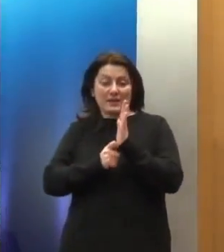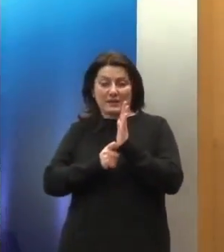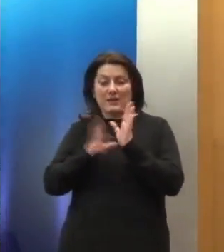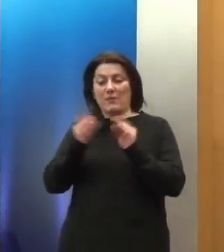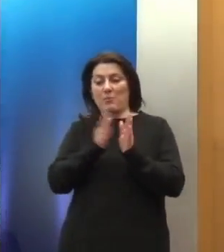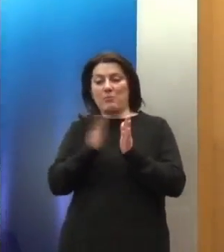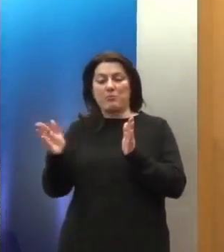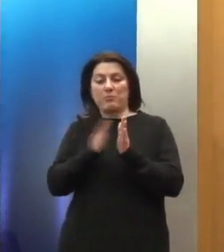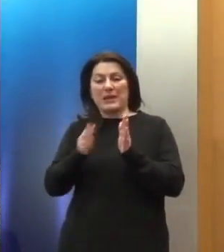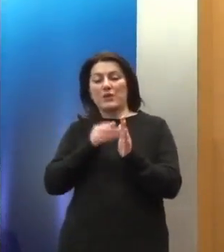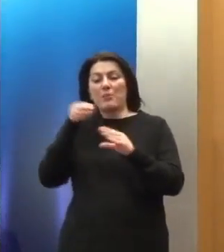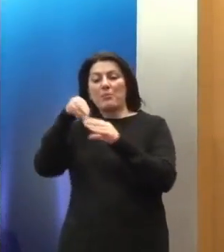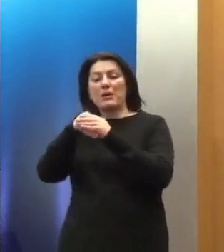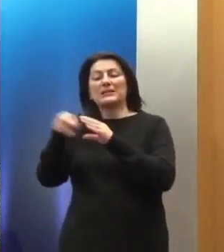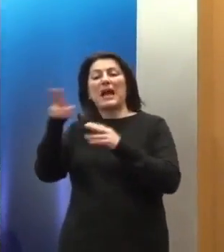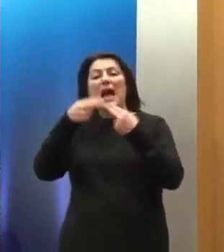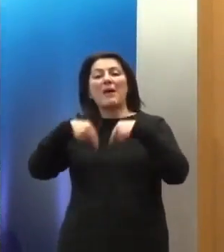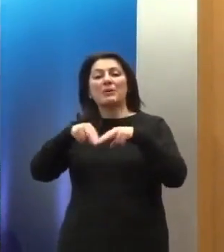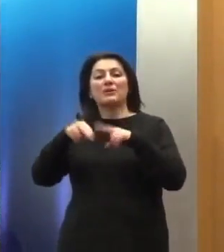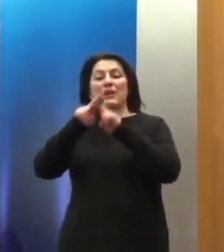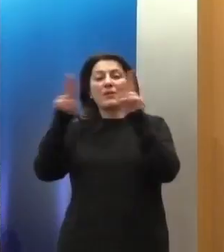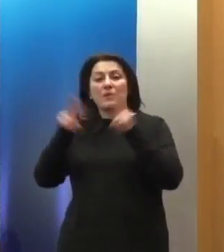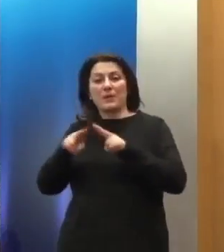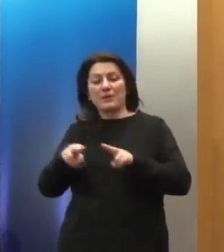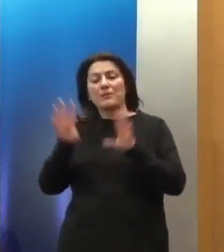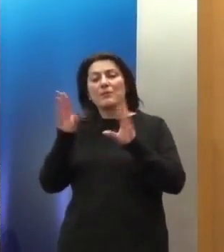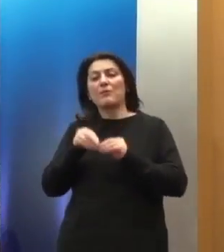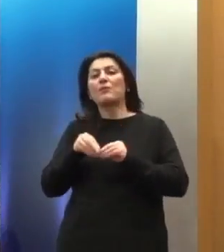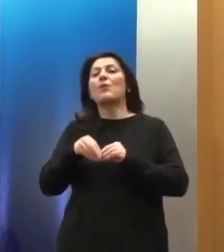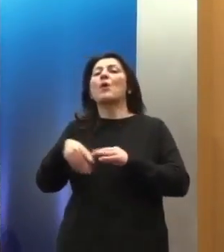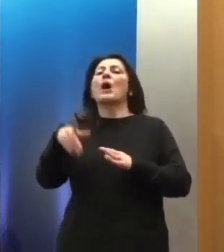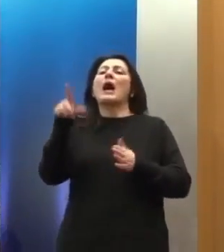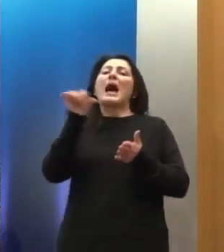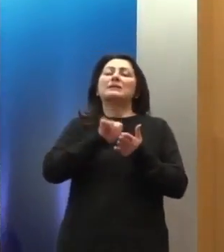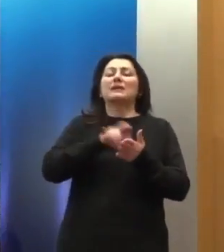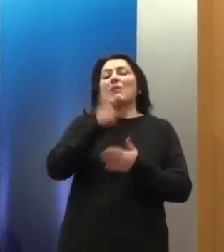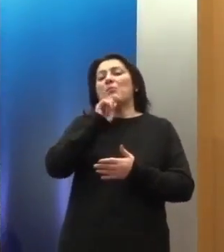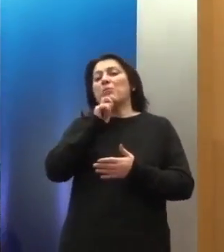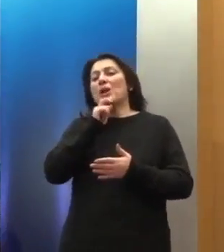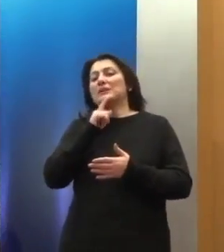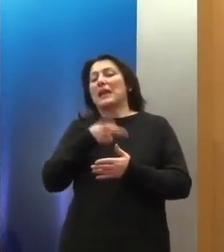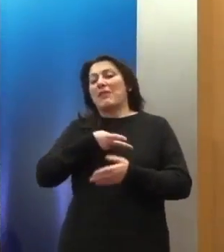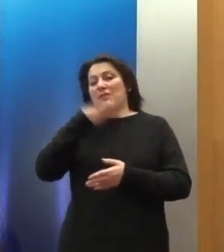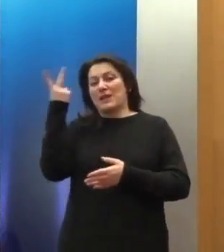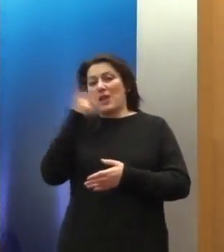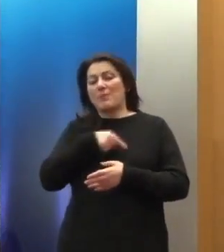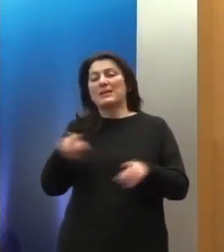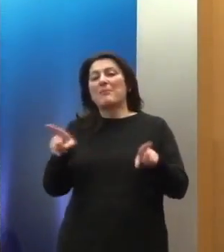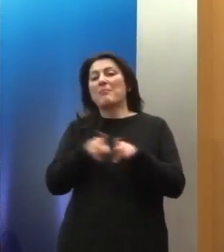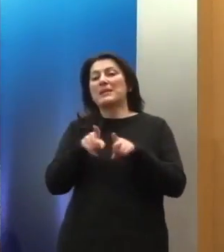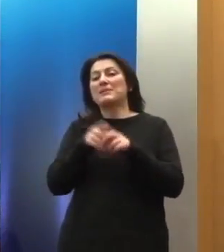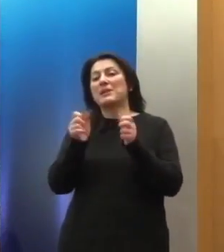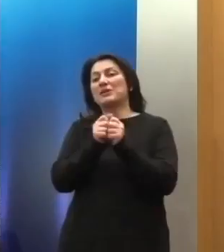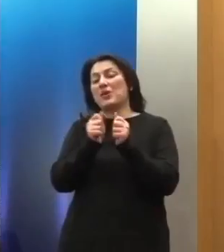στην Επιτροπή του Διεθνού Συμφώνου για τα αστικά και πολιτικά δικαιώματα, συνοδευόμενος από τον λεκτό φίλο,